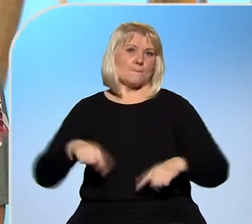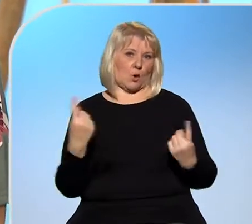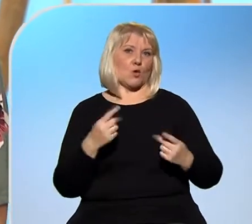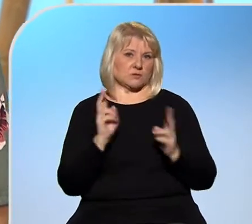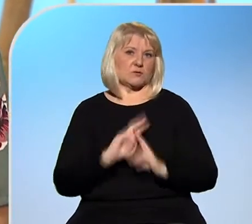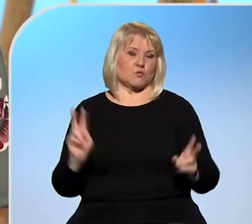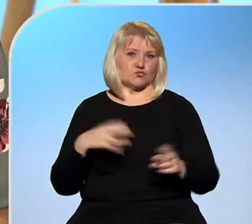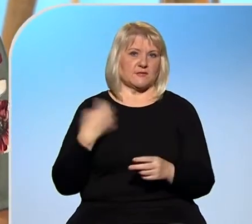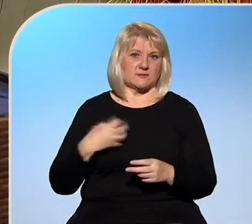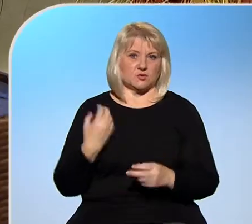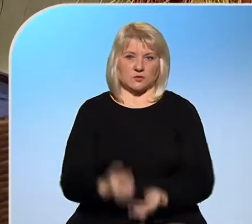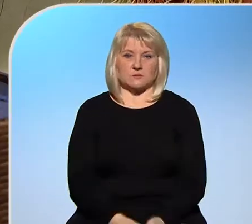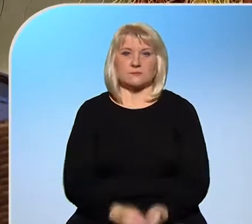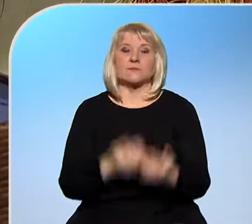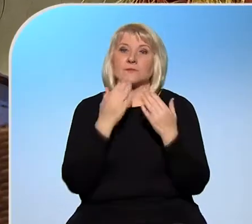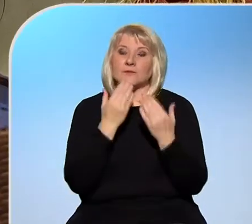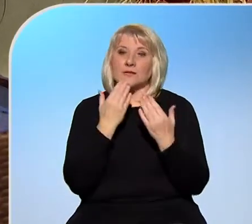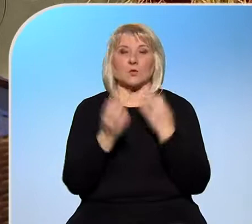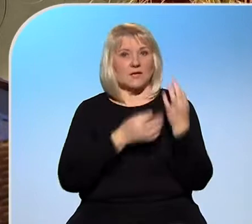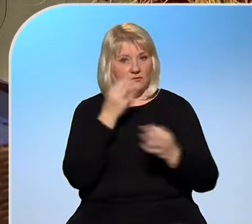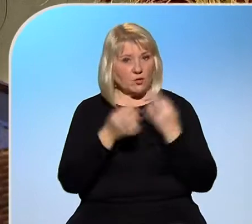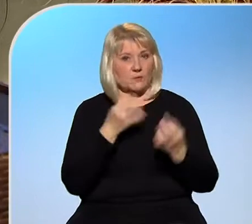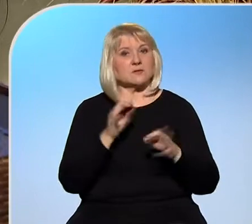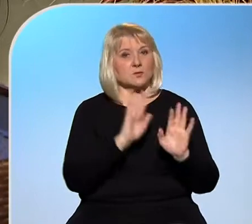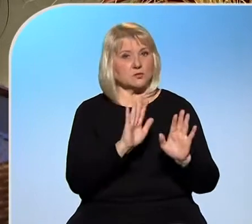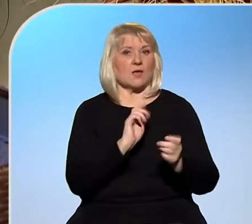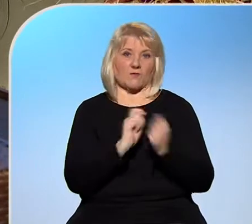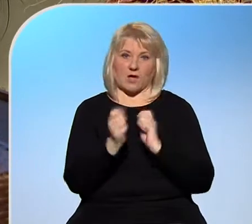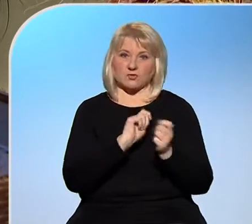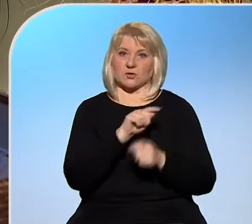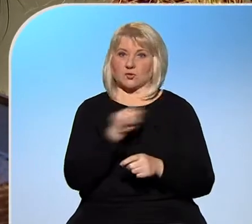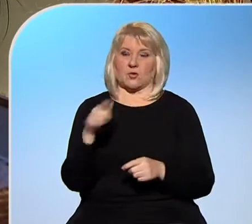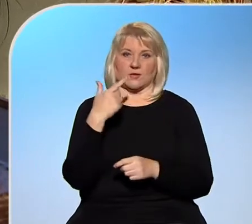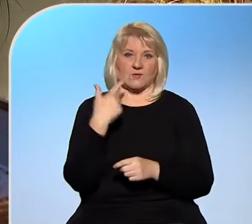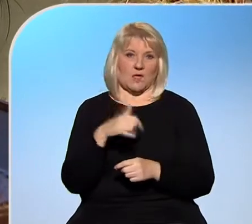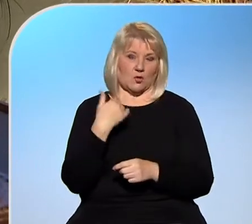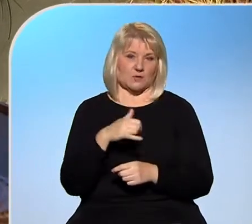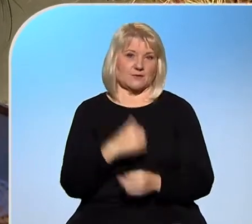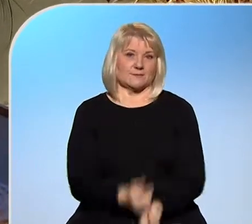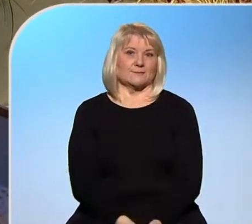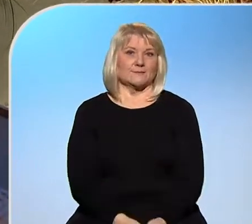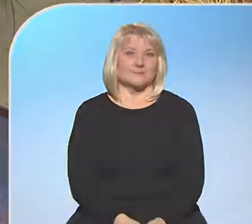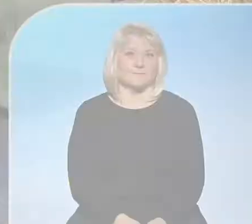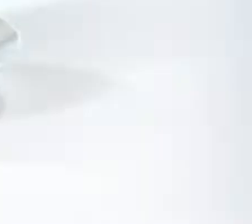poskytl, ale bude to tady pro naše diváky až do konce našeho vysílání. Tak děkuji za vaše odpovědi. Děkuji.